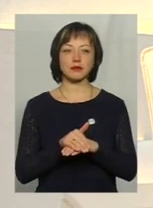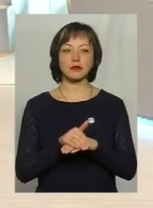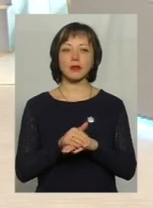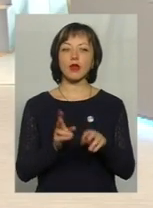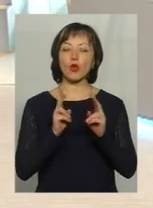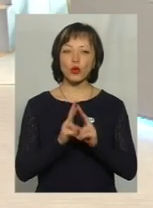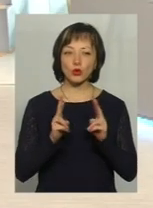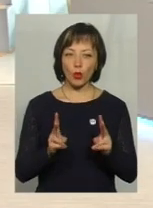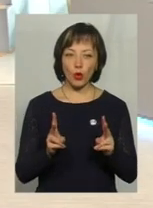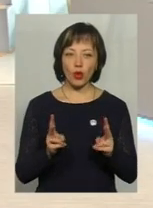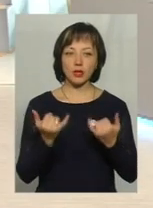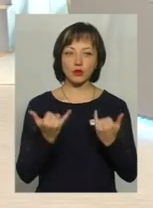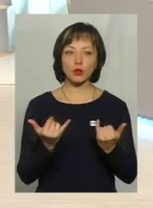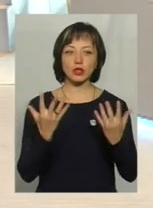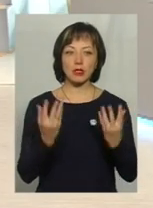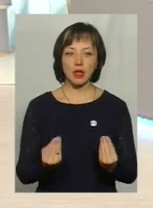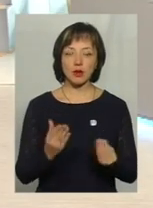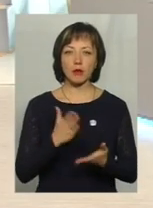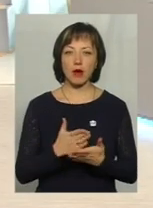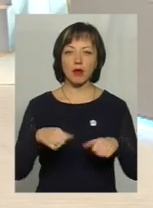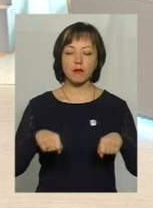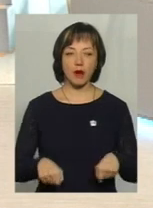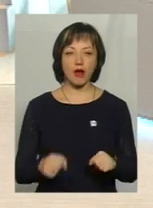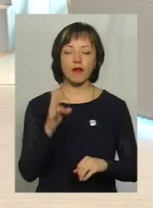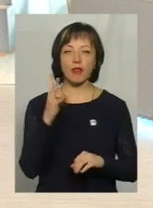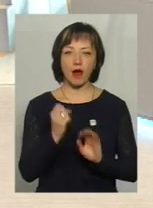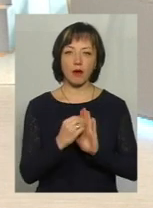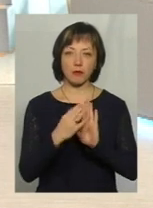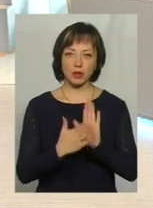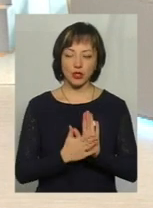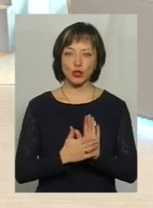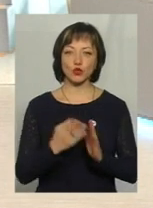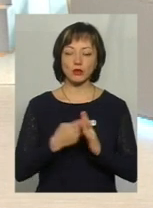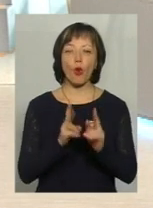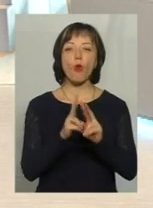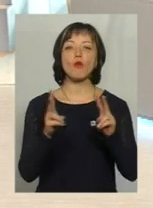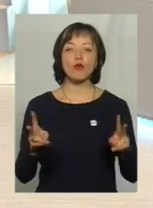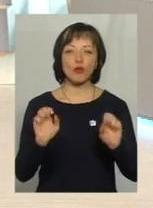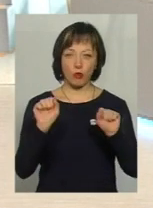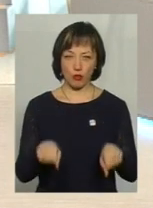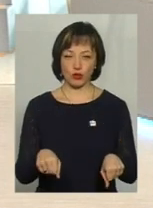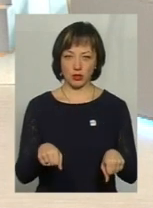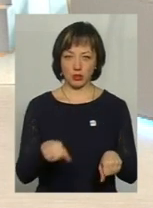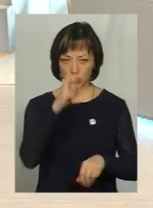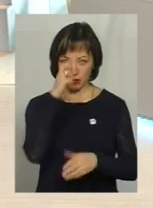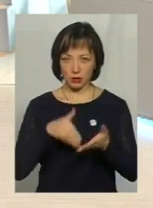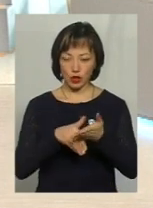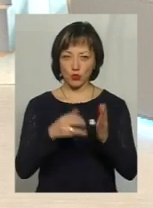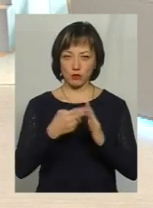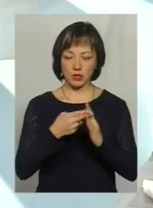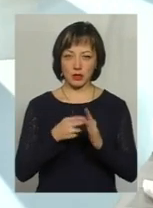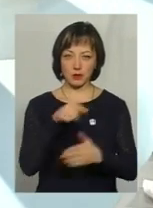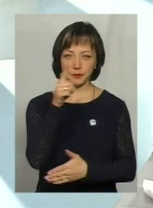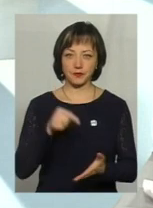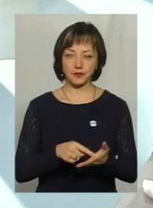хто на сьогоднішній день має право на призначення субсидій? Для кого та субсидія є? Ну,